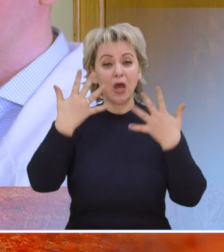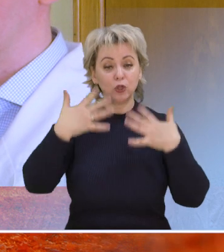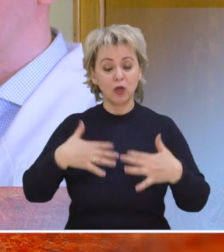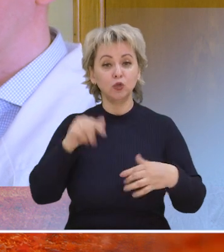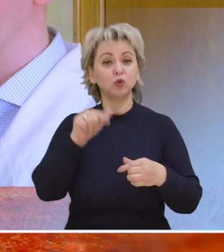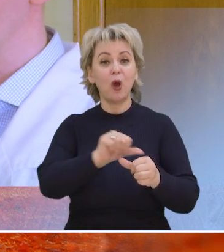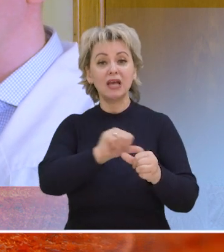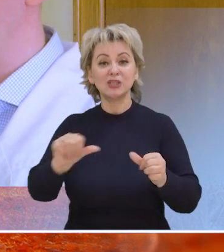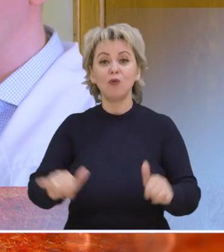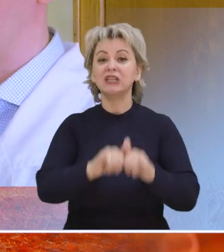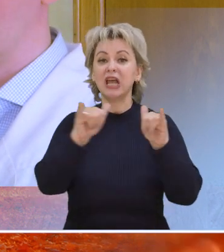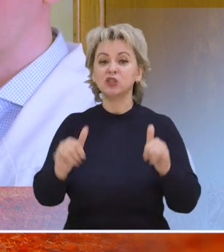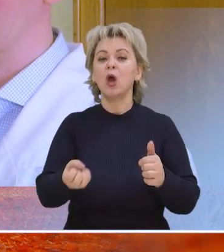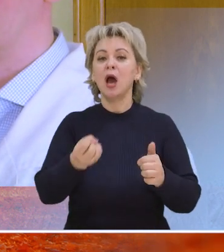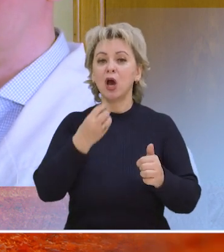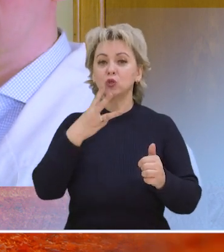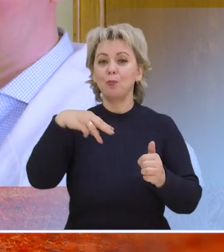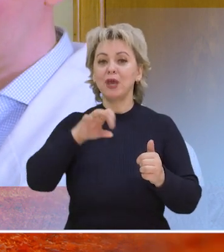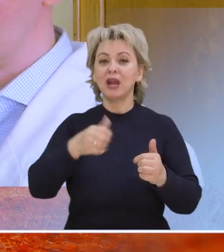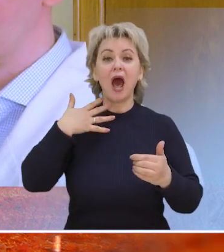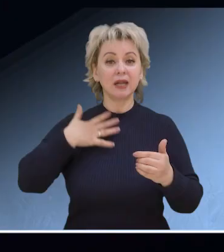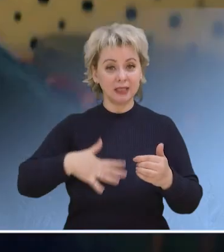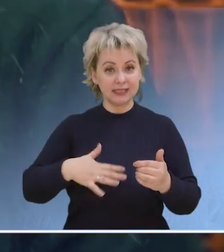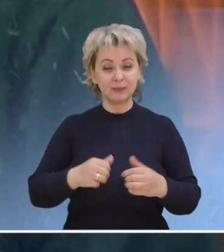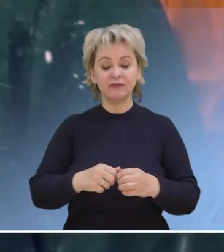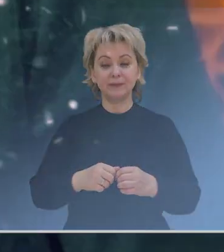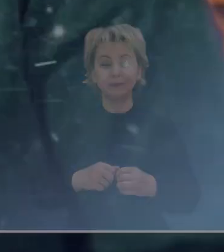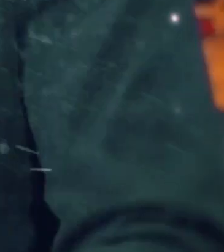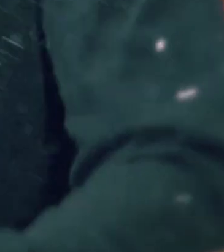то есть той основой для роста хороших микроорганизмов.